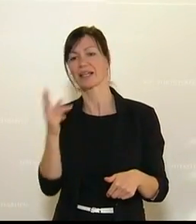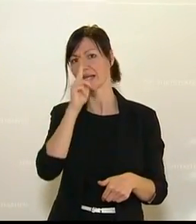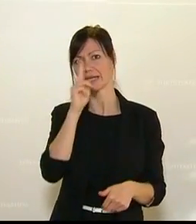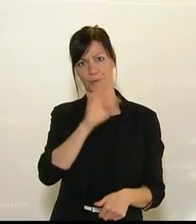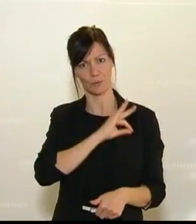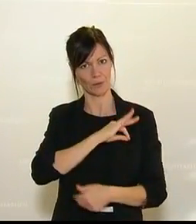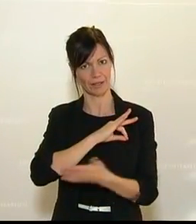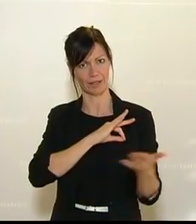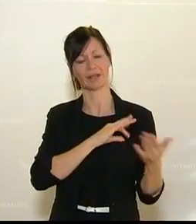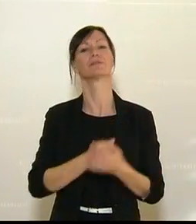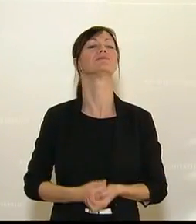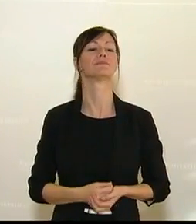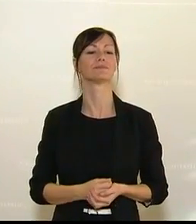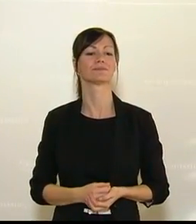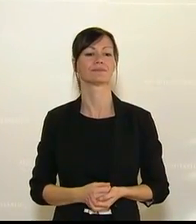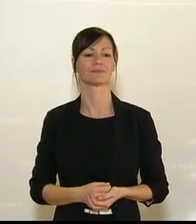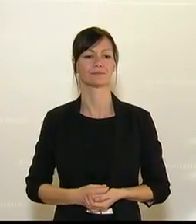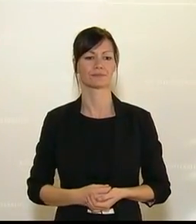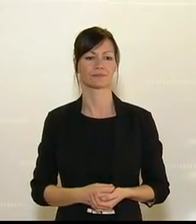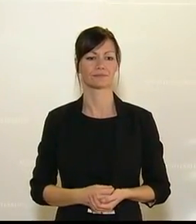Heer habe während der Corona-Pandemie gezeigt, was es kann. Verteidigungsministerin,